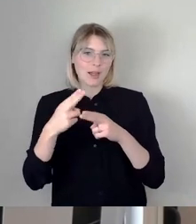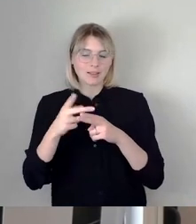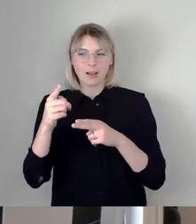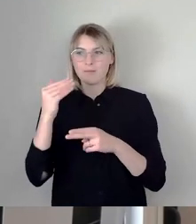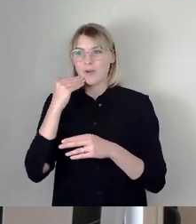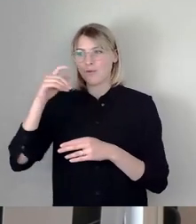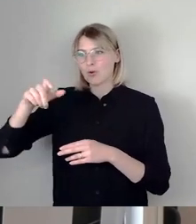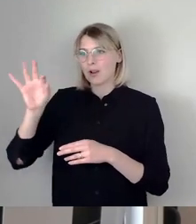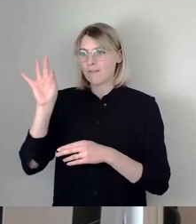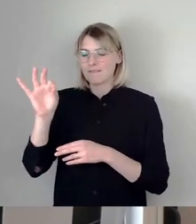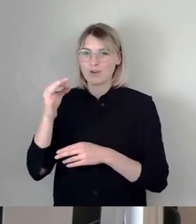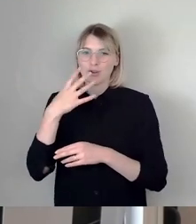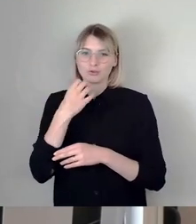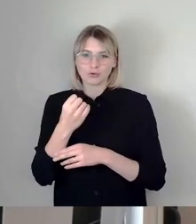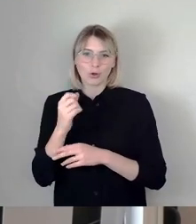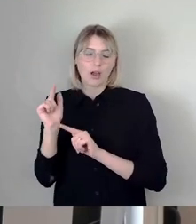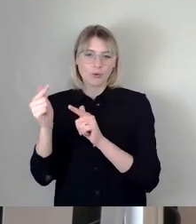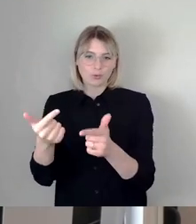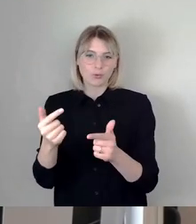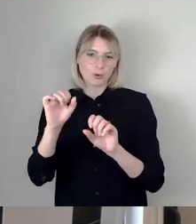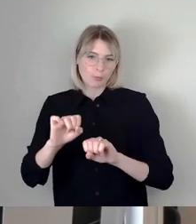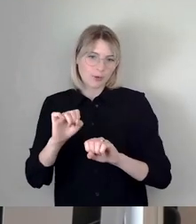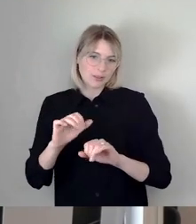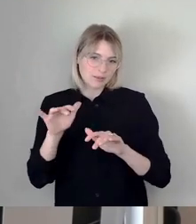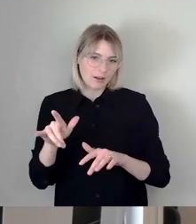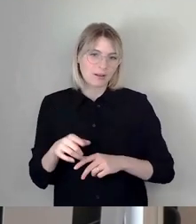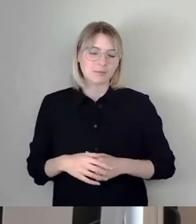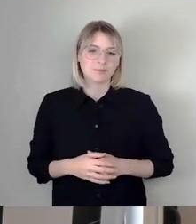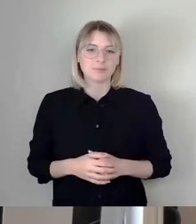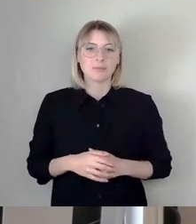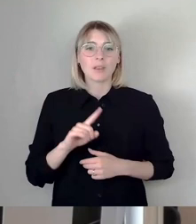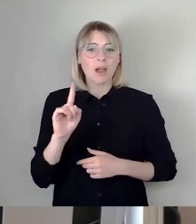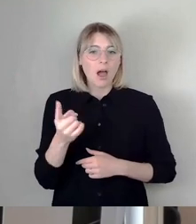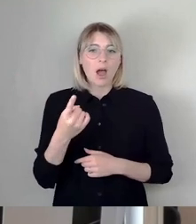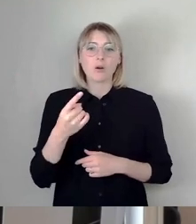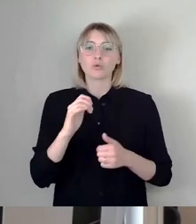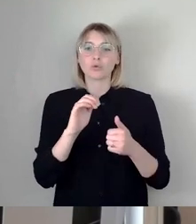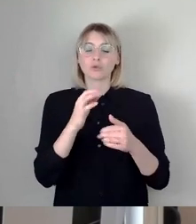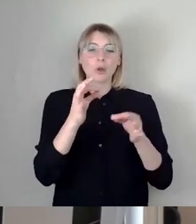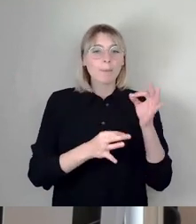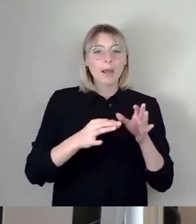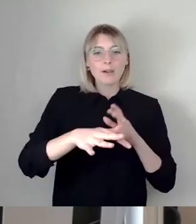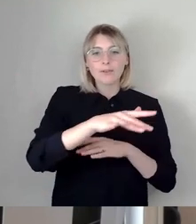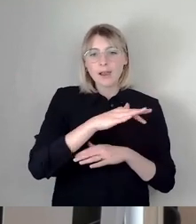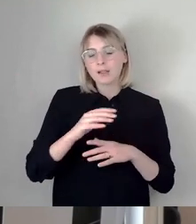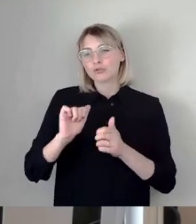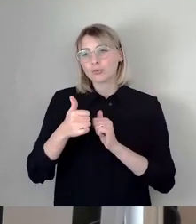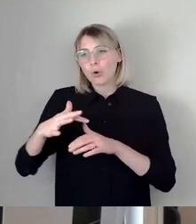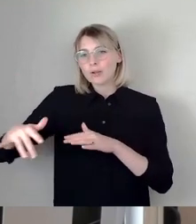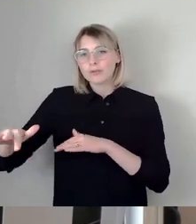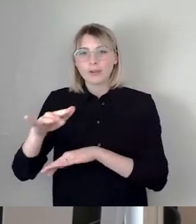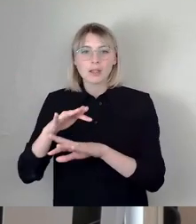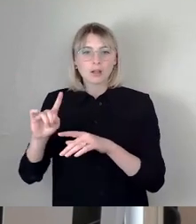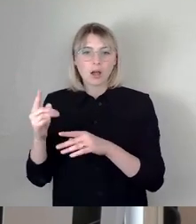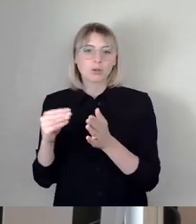Ausflugsmöglichkeit werden. Und natürlich gibt es Spiel- und Sportflächen. Und ich hoffe, dass ich die dann